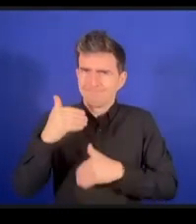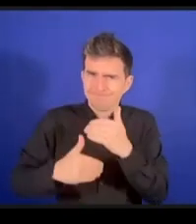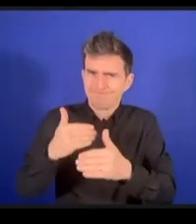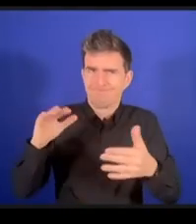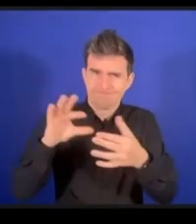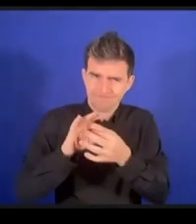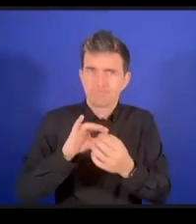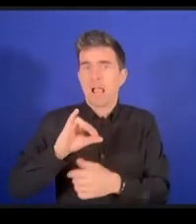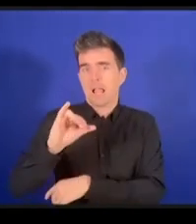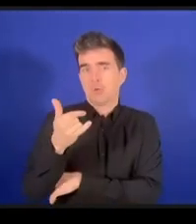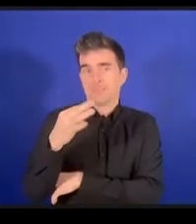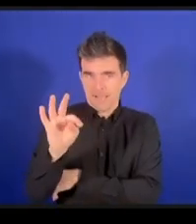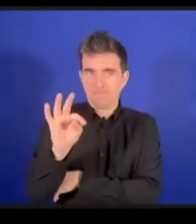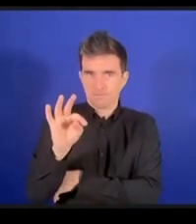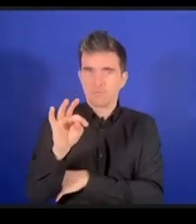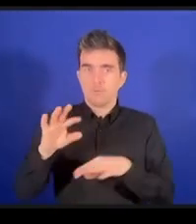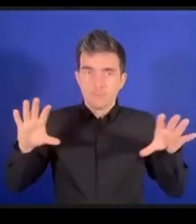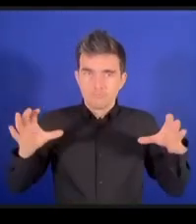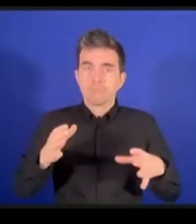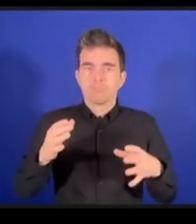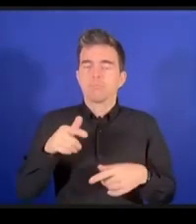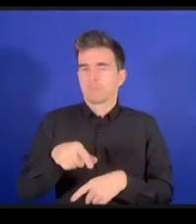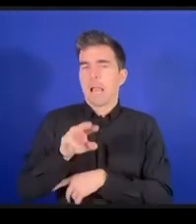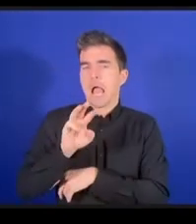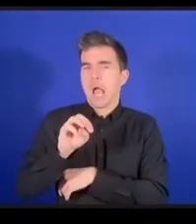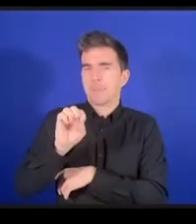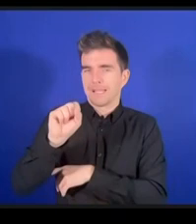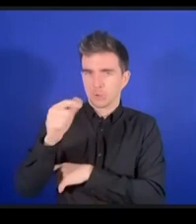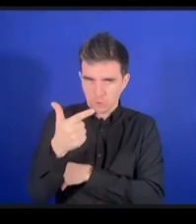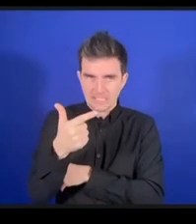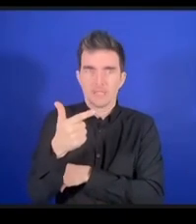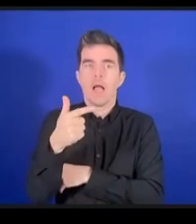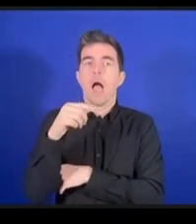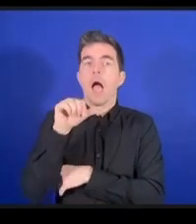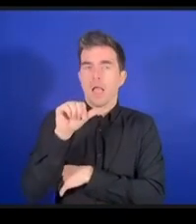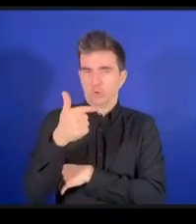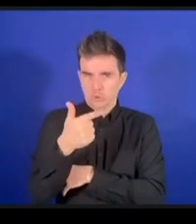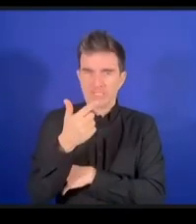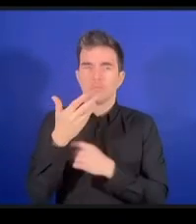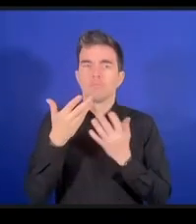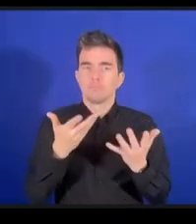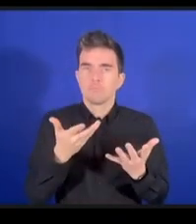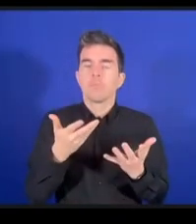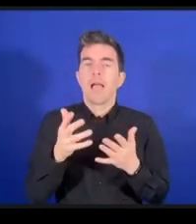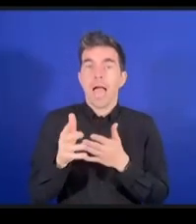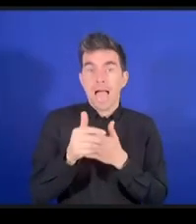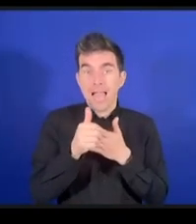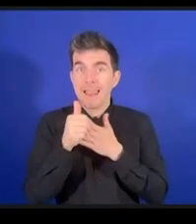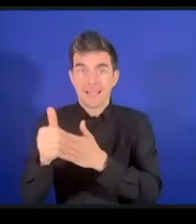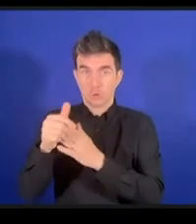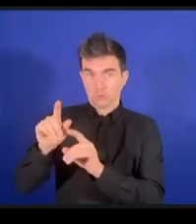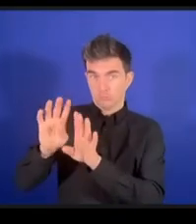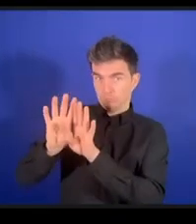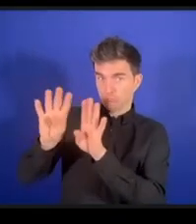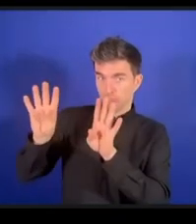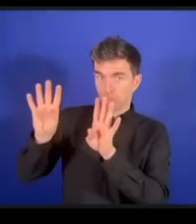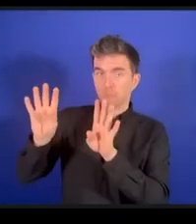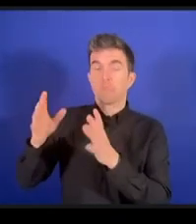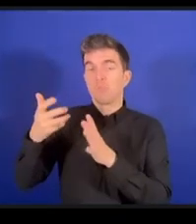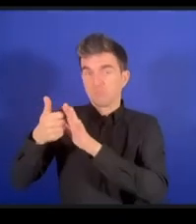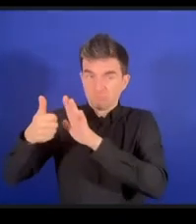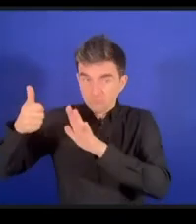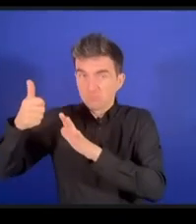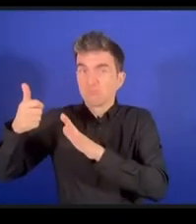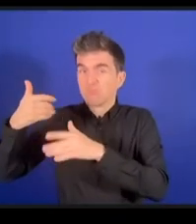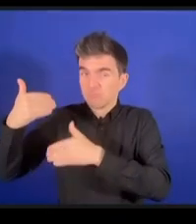ですそれから協力ということを考えたときにはデジタル環境とデジタルガバナンスこれと